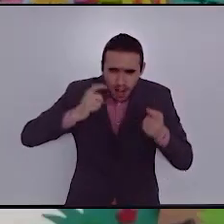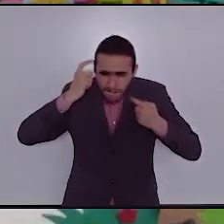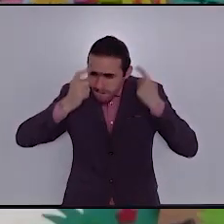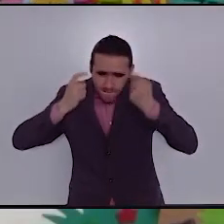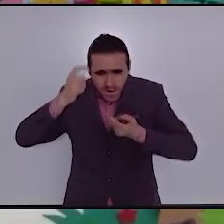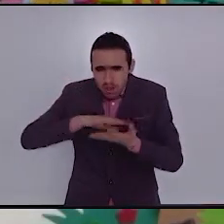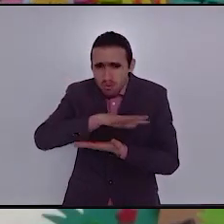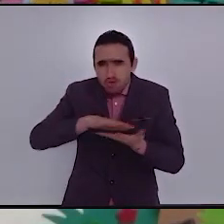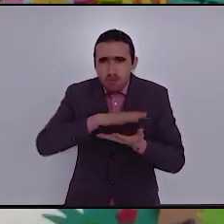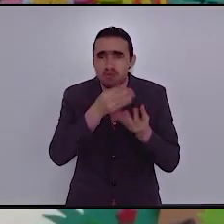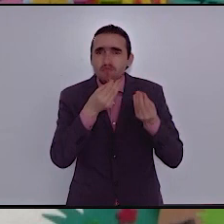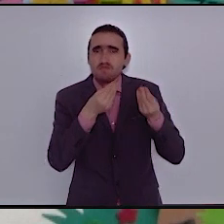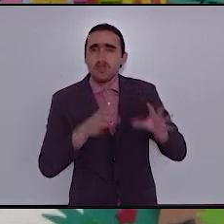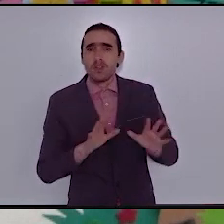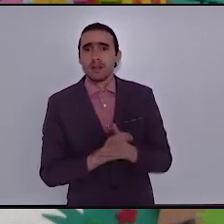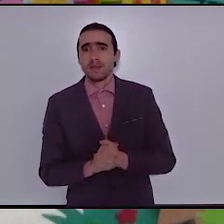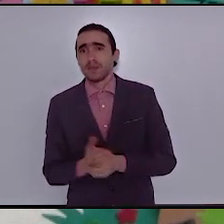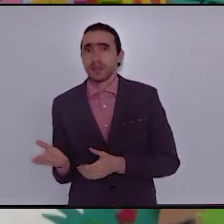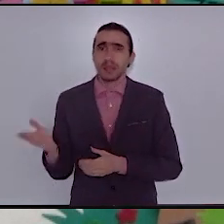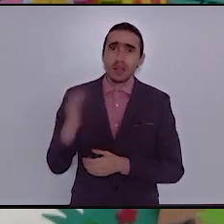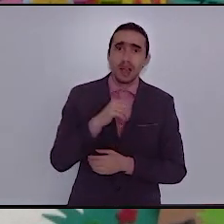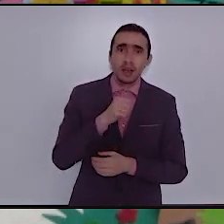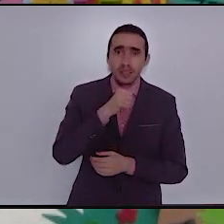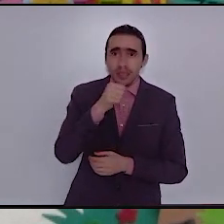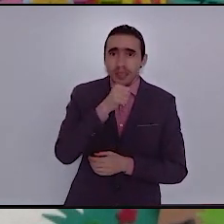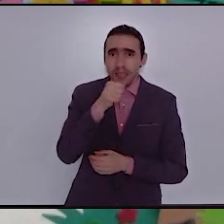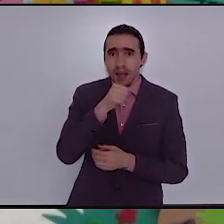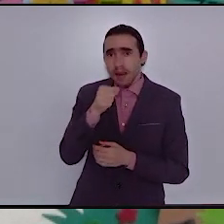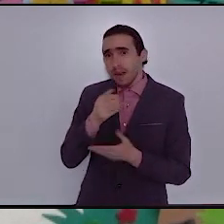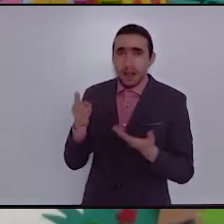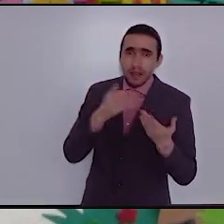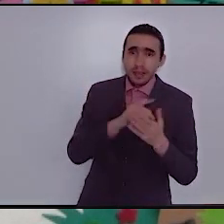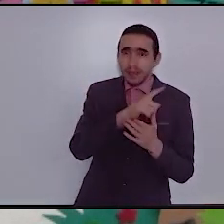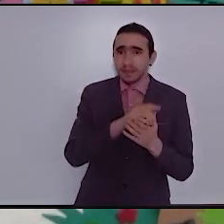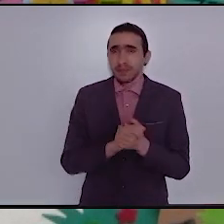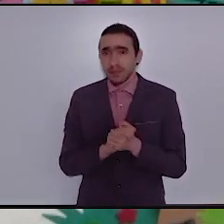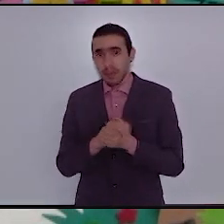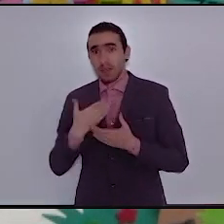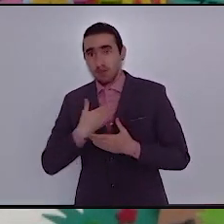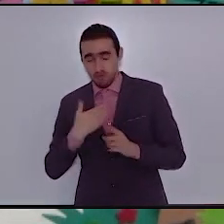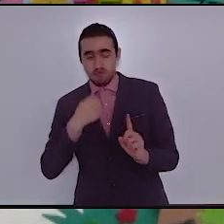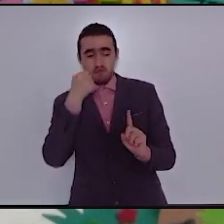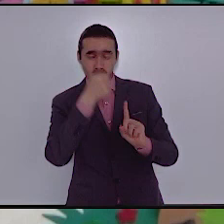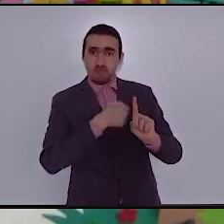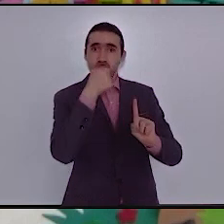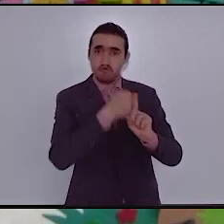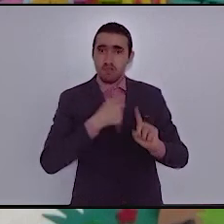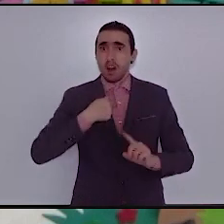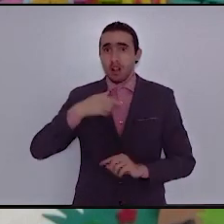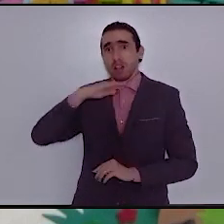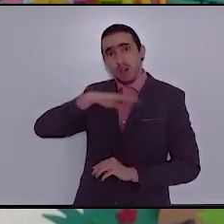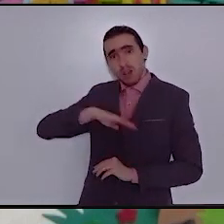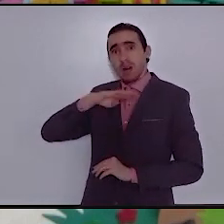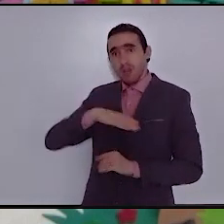هيا ننشد إنشودة إنني مثابر إنني صبور